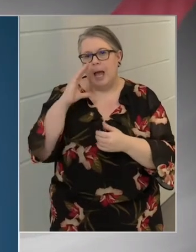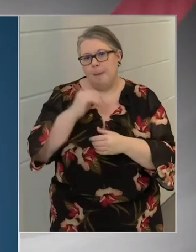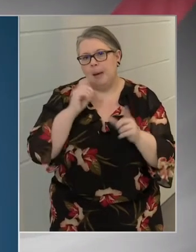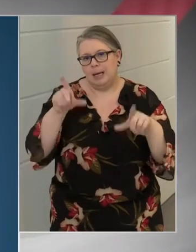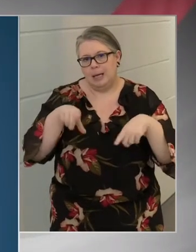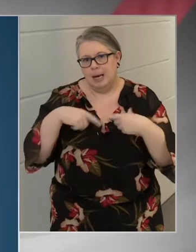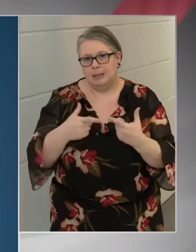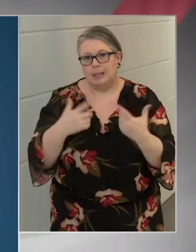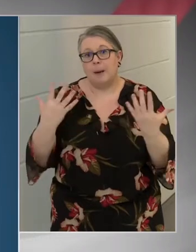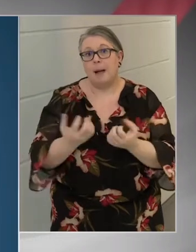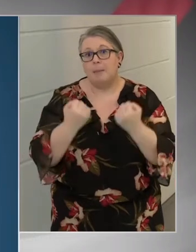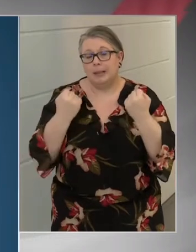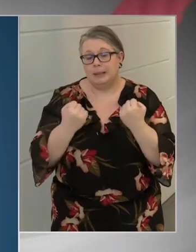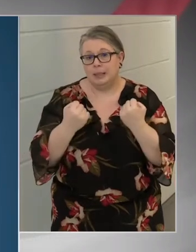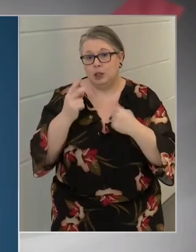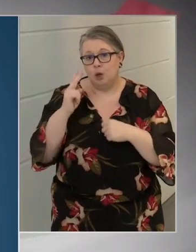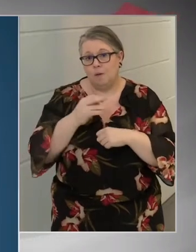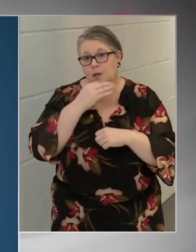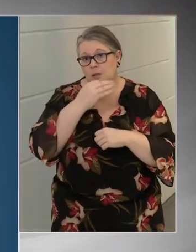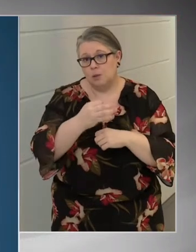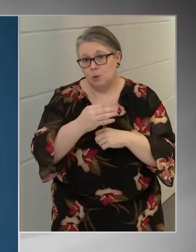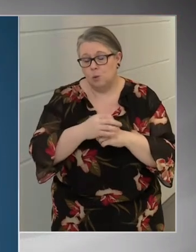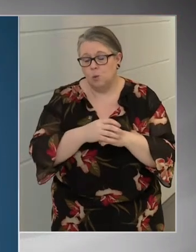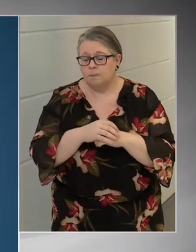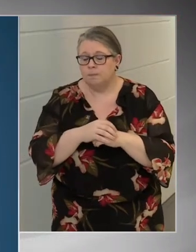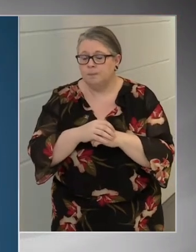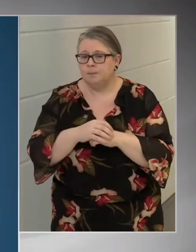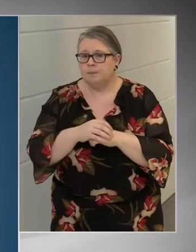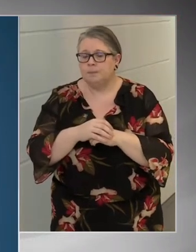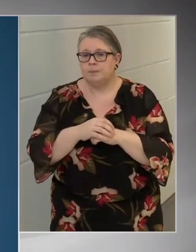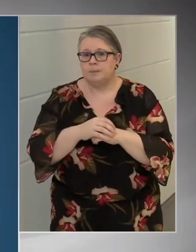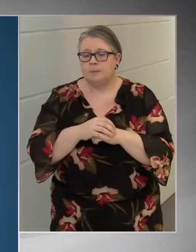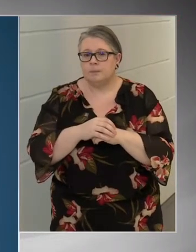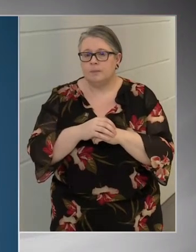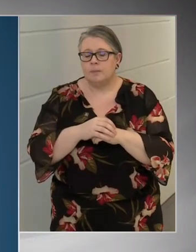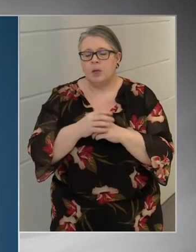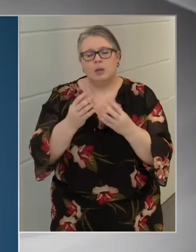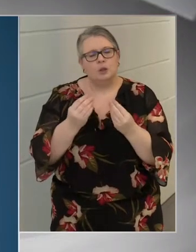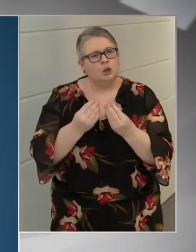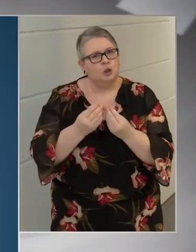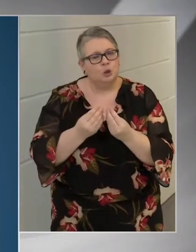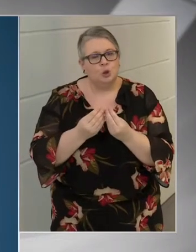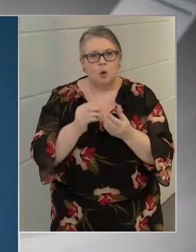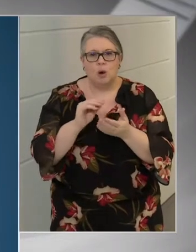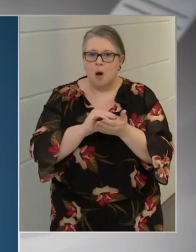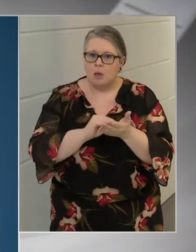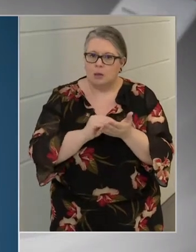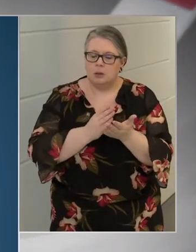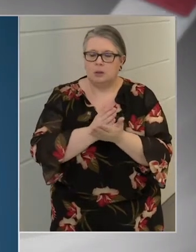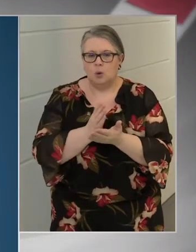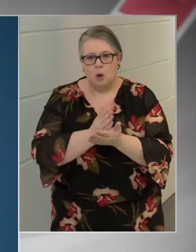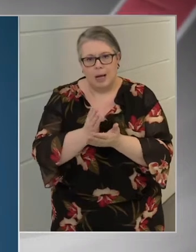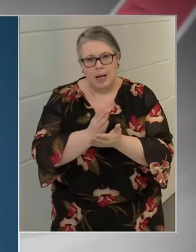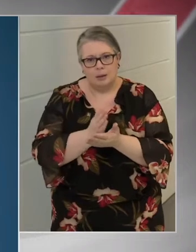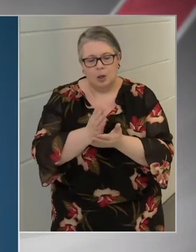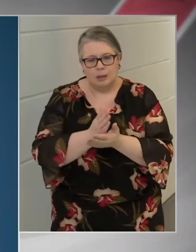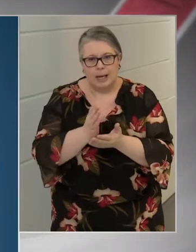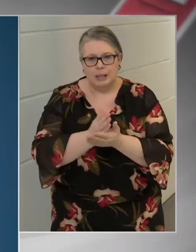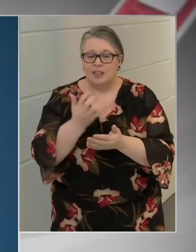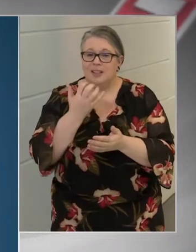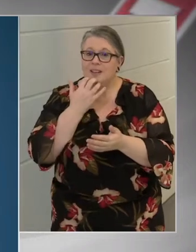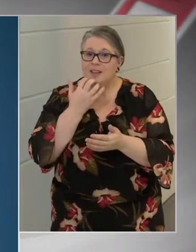életeknek a megmentéséről van szó. Számos adatszolgáltatási